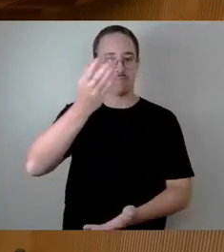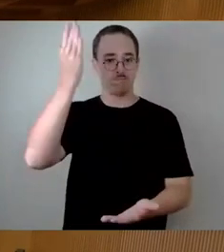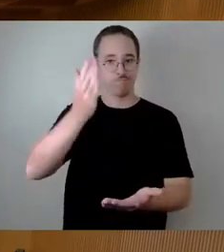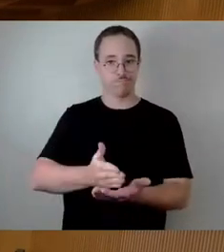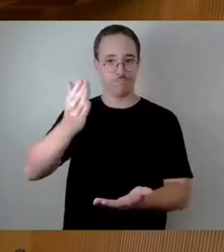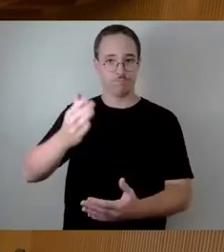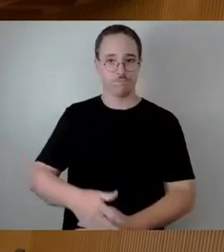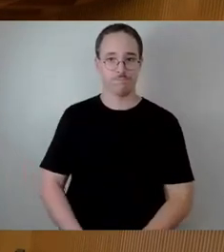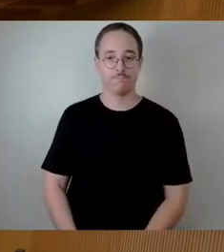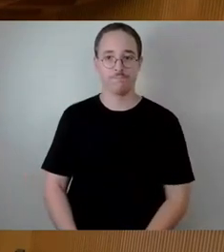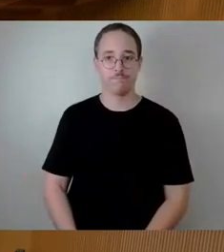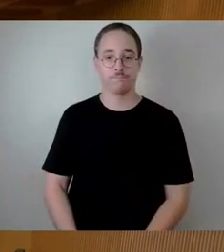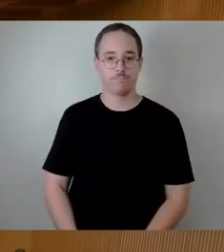damit zu den...